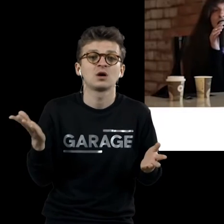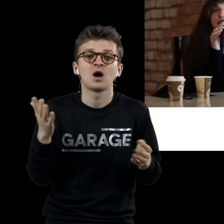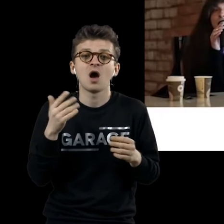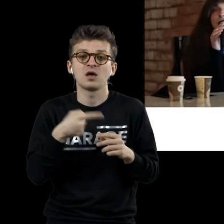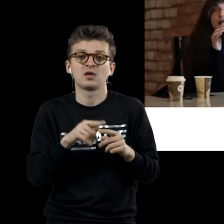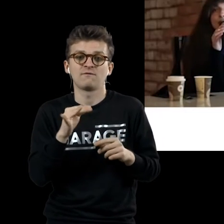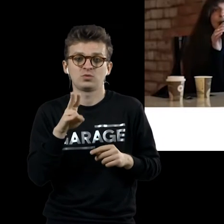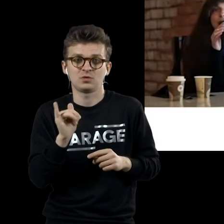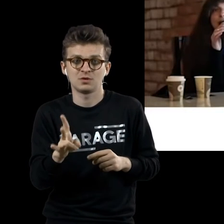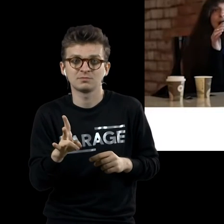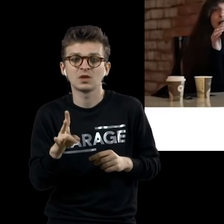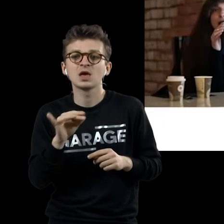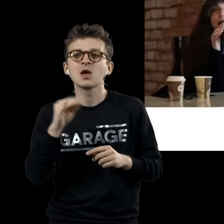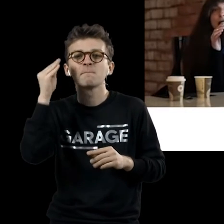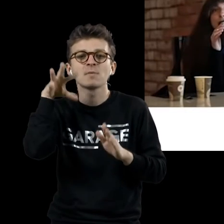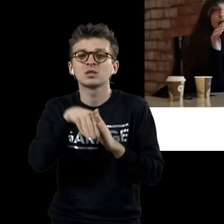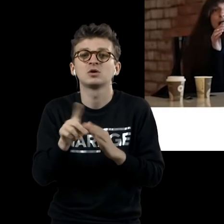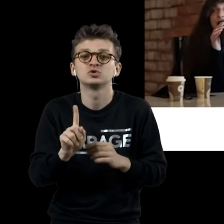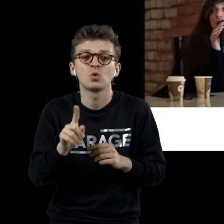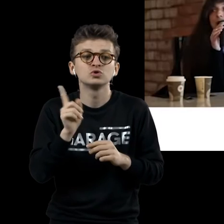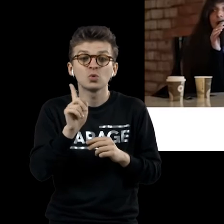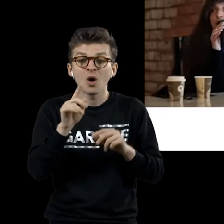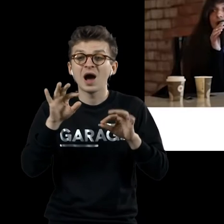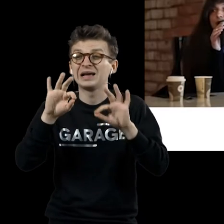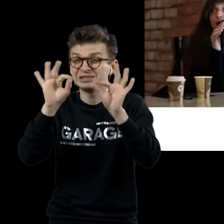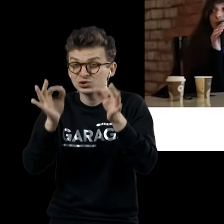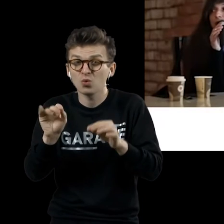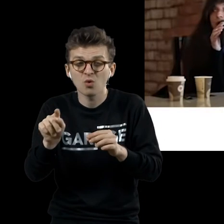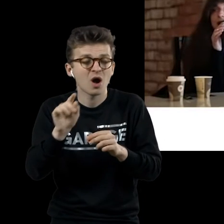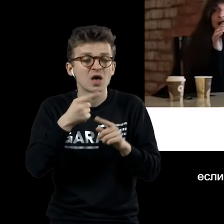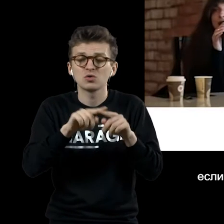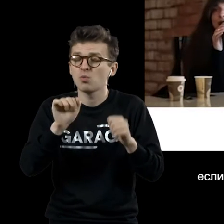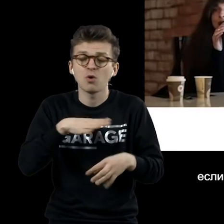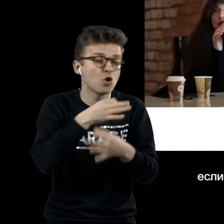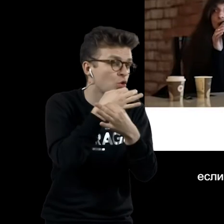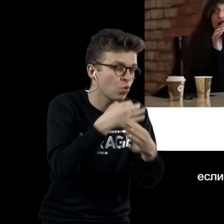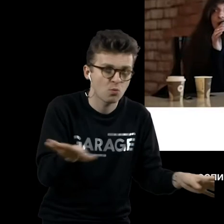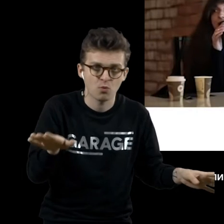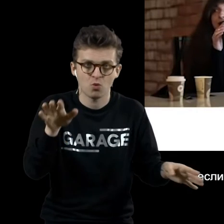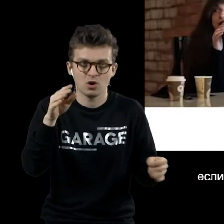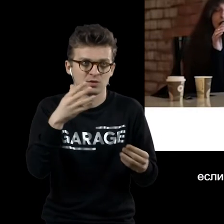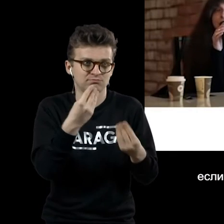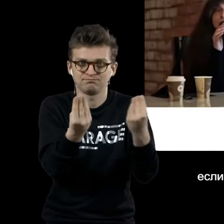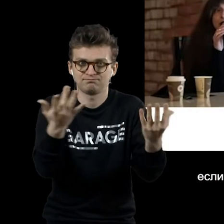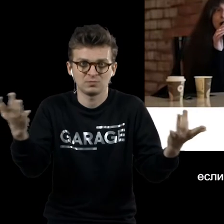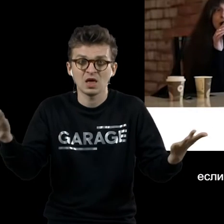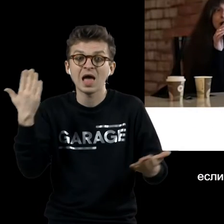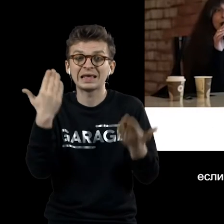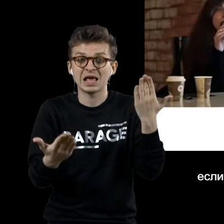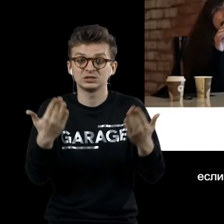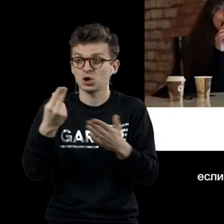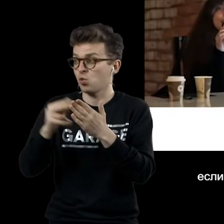понятие «редди-мейта», что произведением искусства может стать абсолютно любой предмет, если художник представляет его в виде